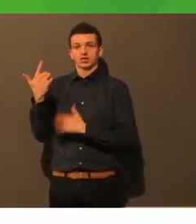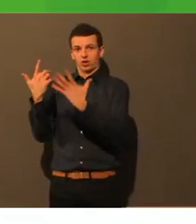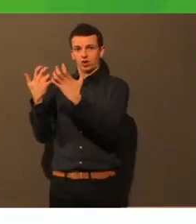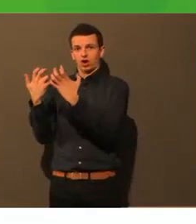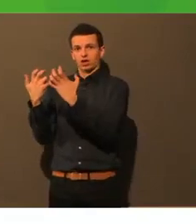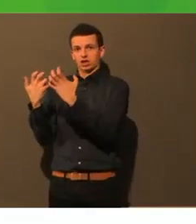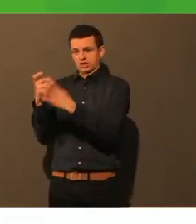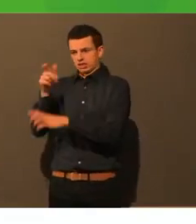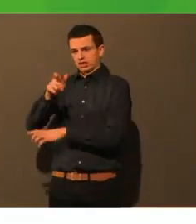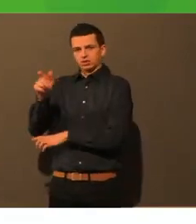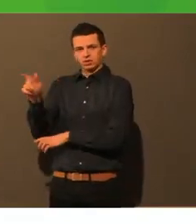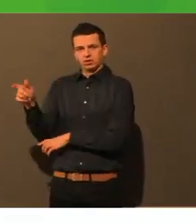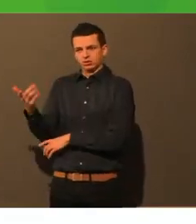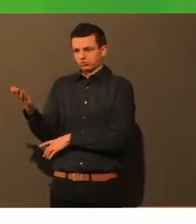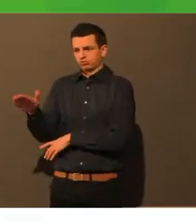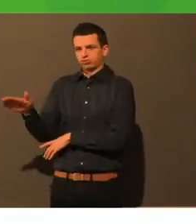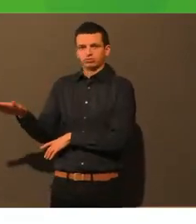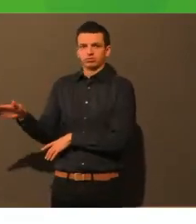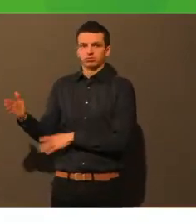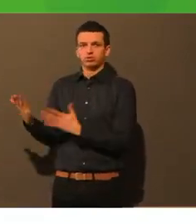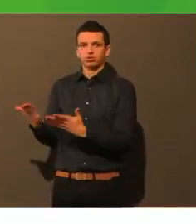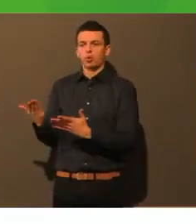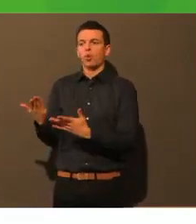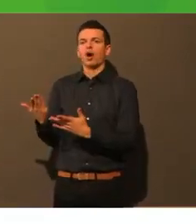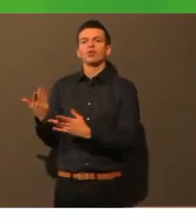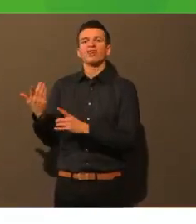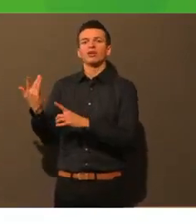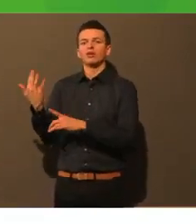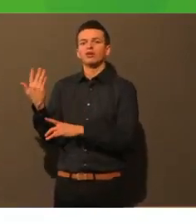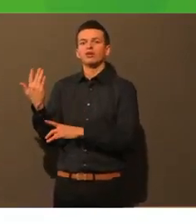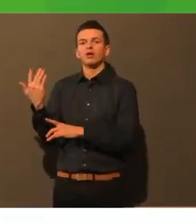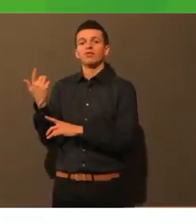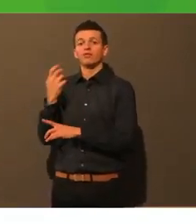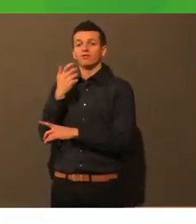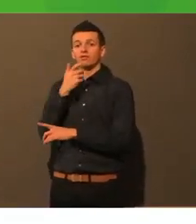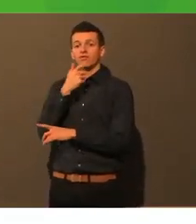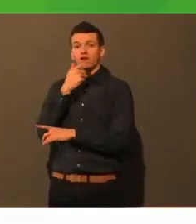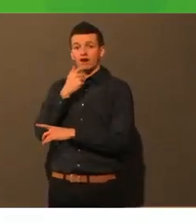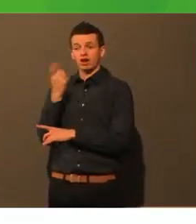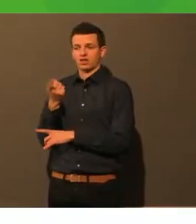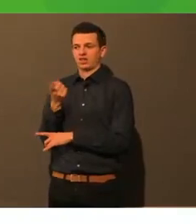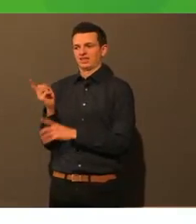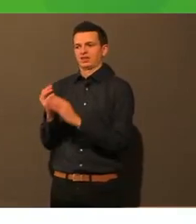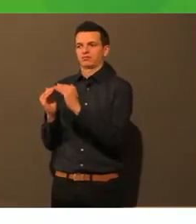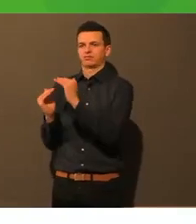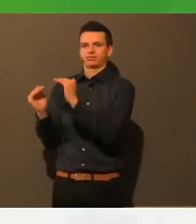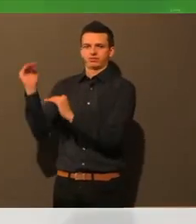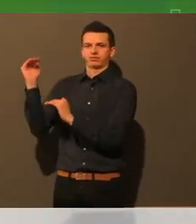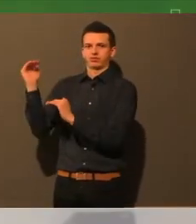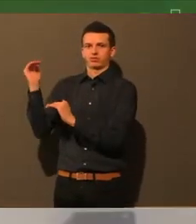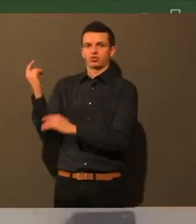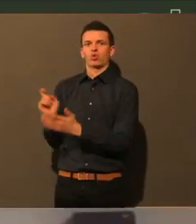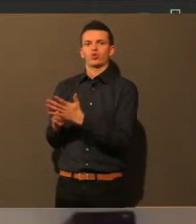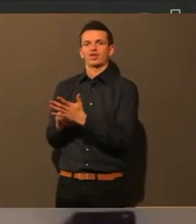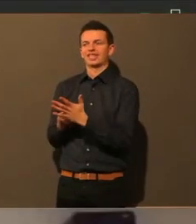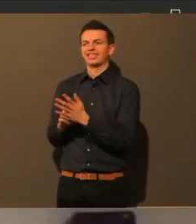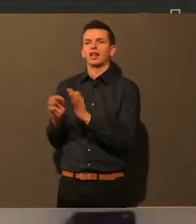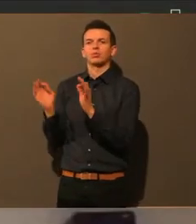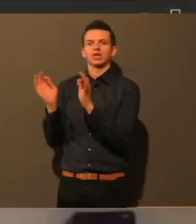besonders anfällig sind, also zur Risikogruppe gehören.